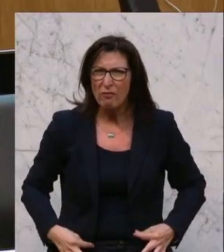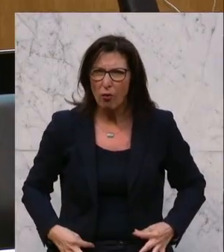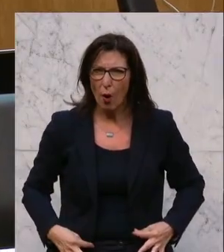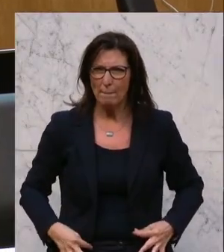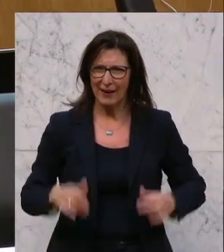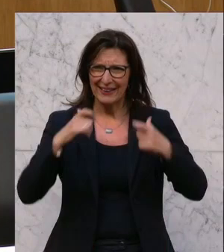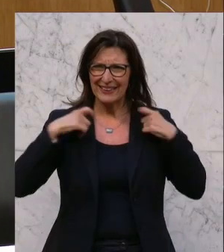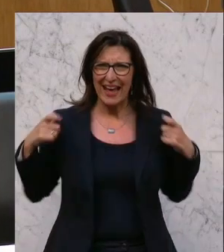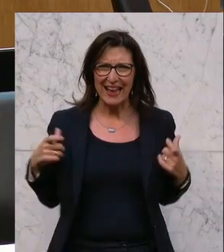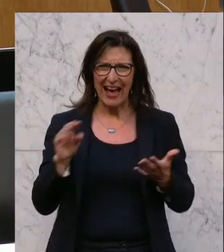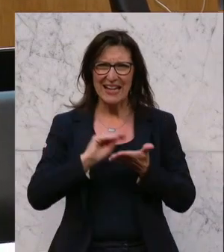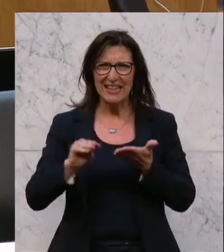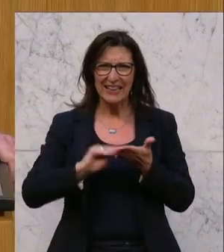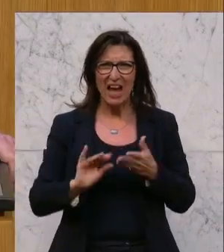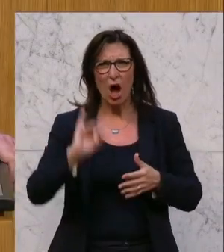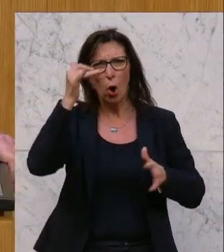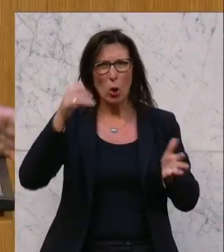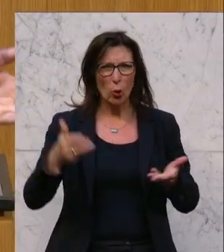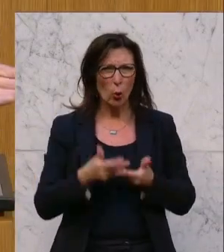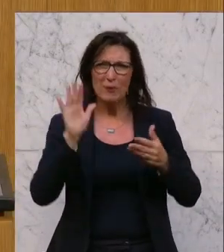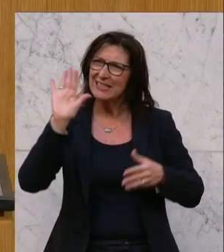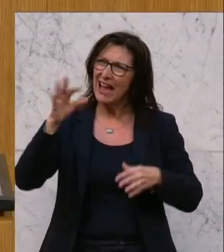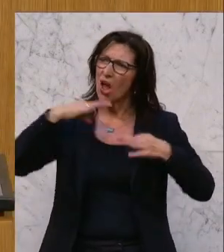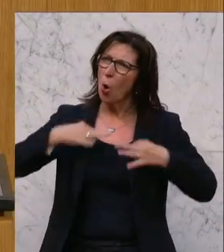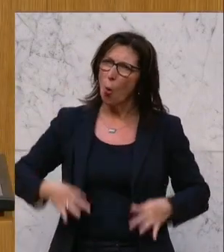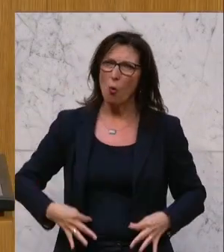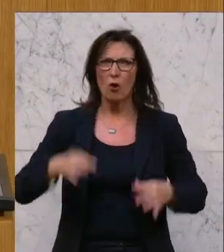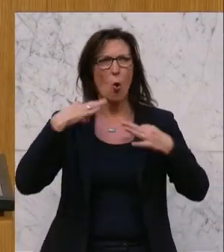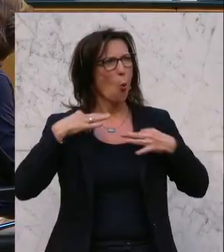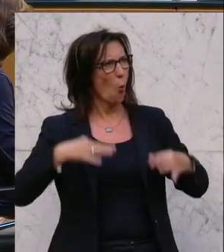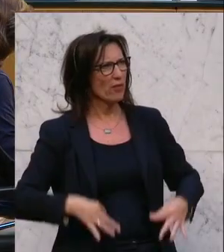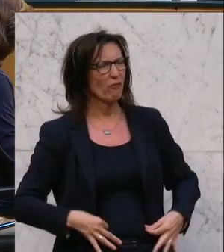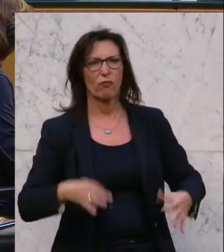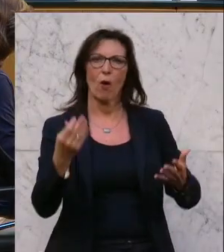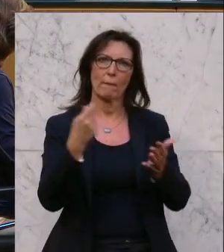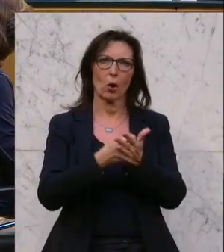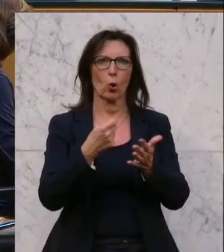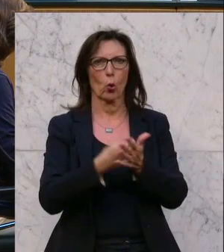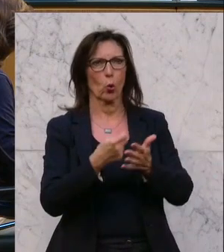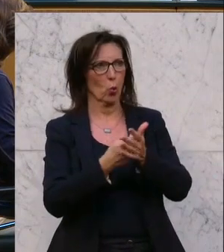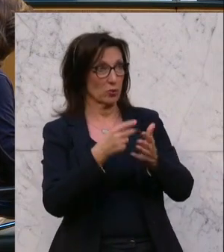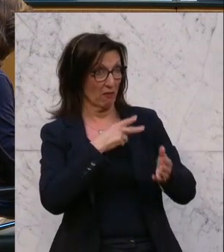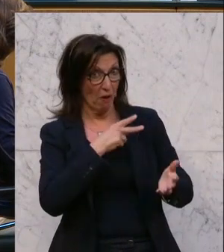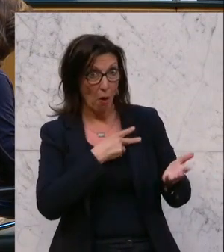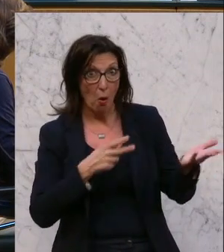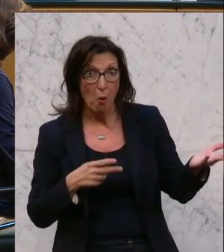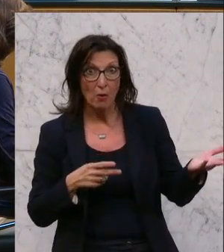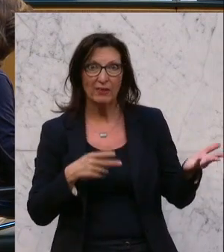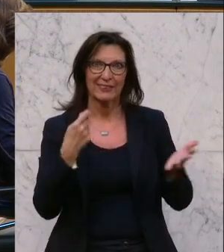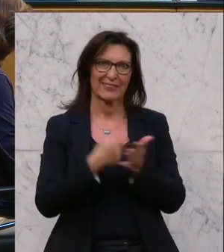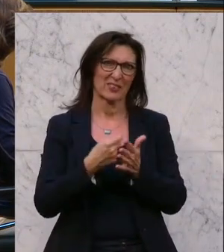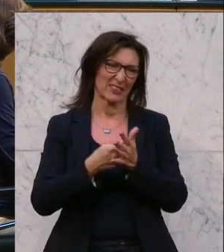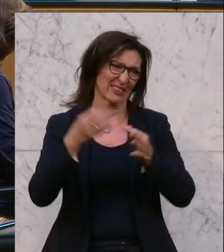Generalsekretärs Goldgruber hier zu kritisieren. Ein Uniform kostet Vermögen. Vielleicht in Kärten, vielleicht bei dir. Kostet nichts.